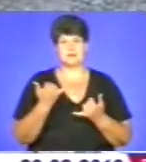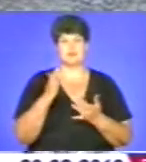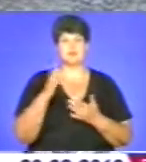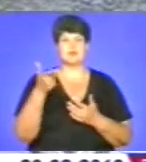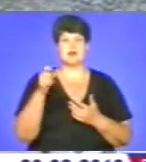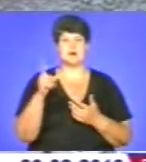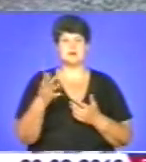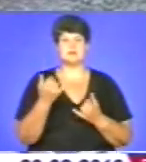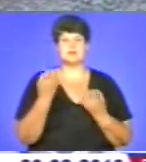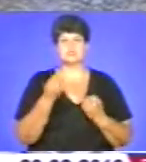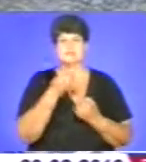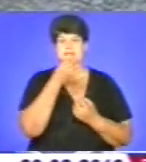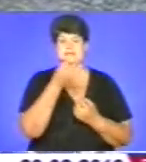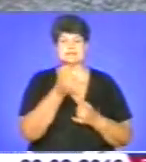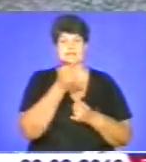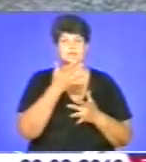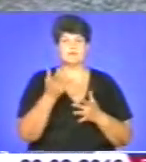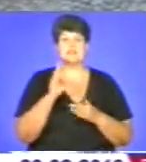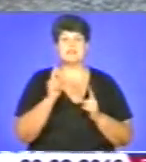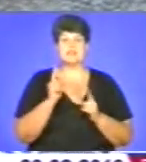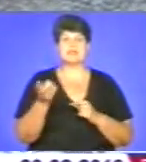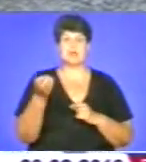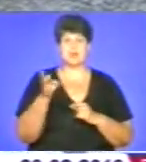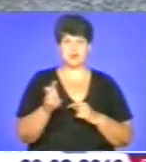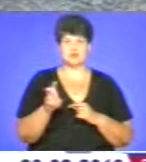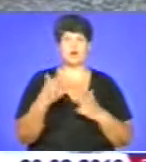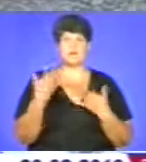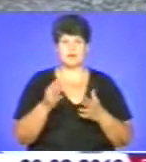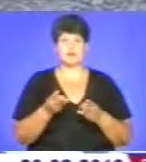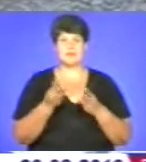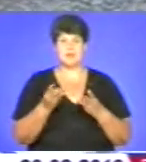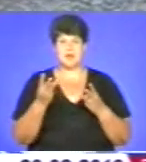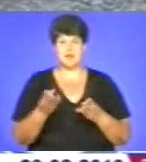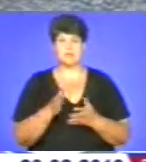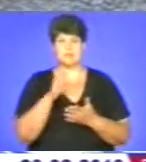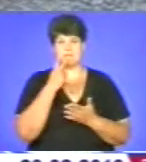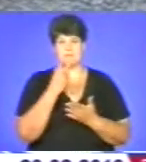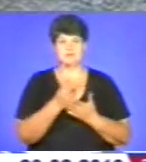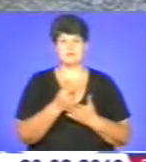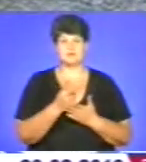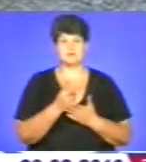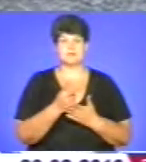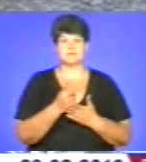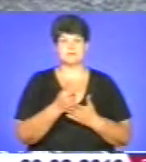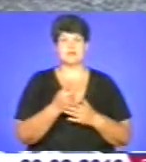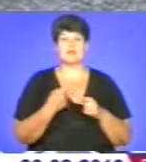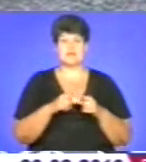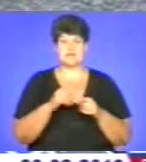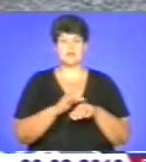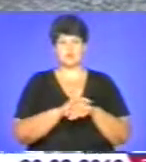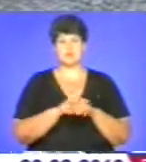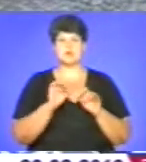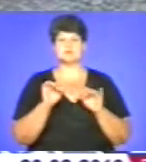Що ще не може мені сказати, бо він тільки не прийшов. Вже як ми будемо палили, будемо виділити, ну, в всякому разі, то є добра справа.